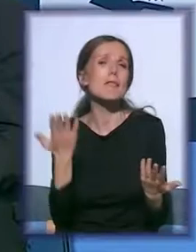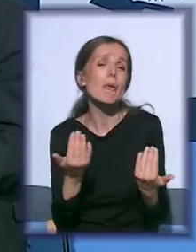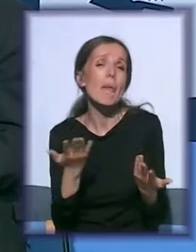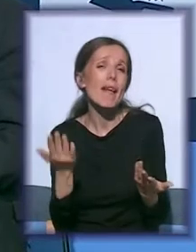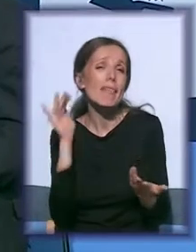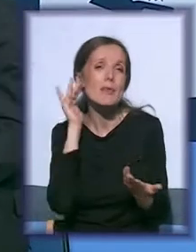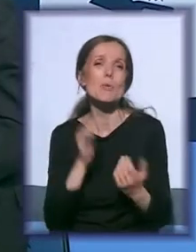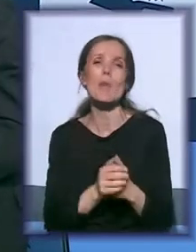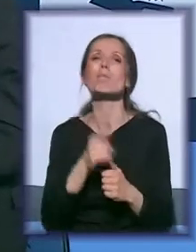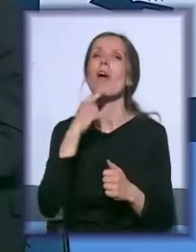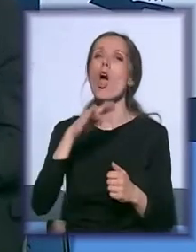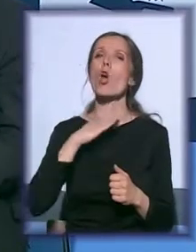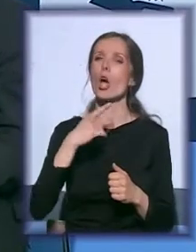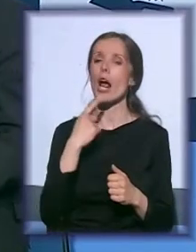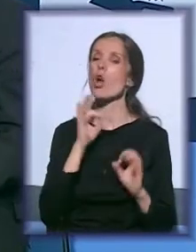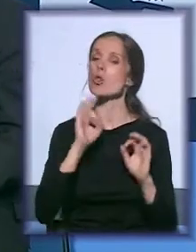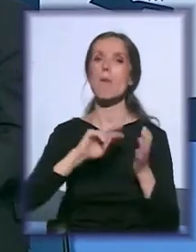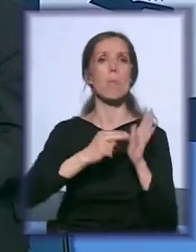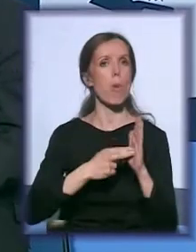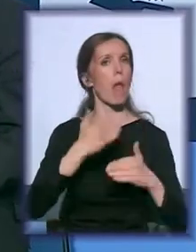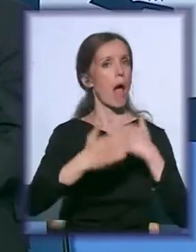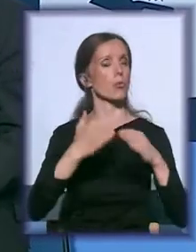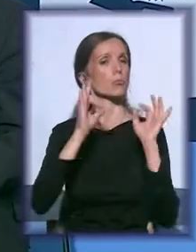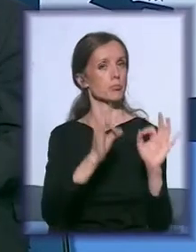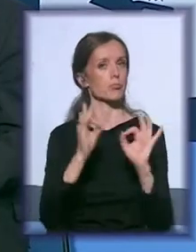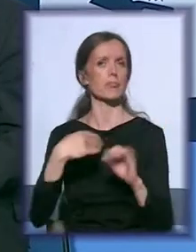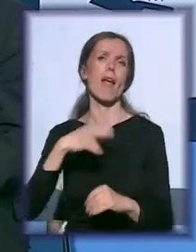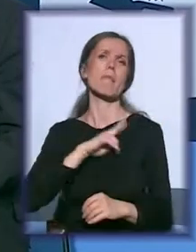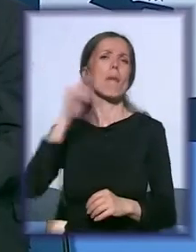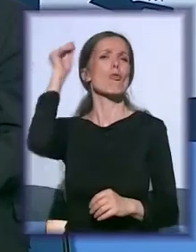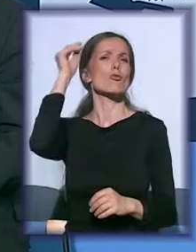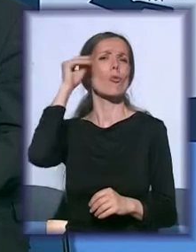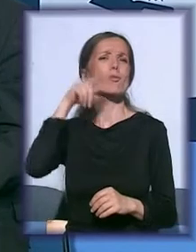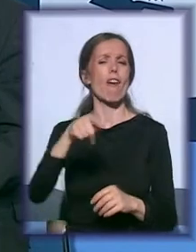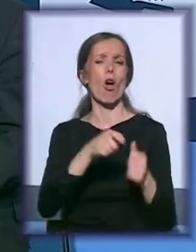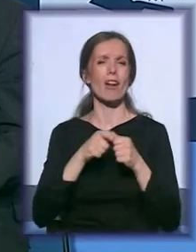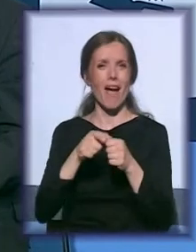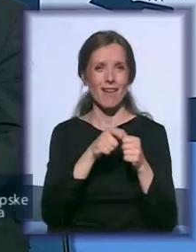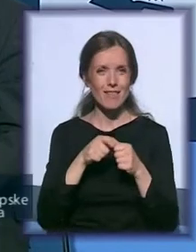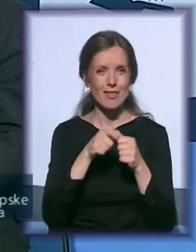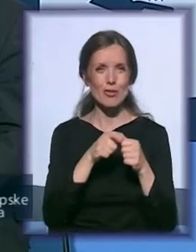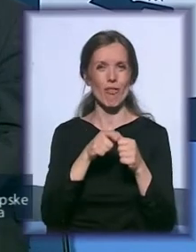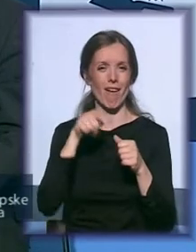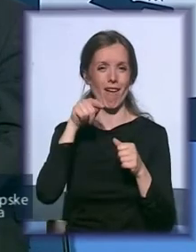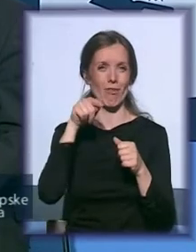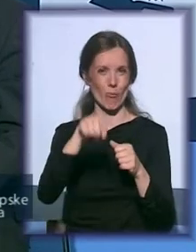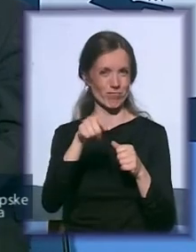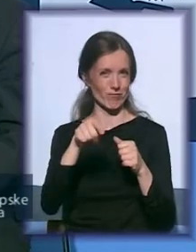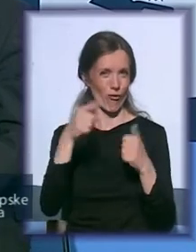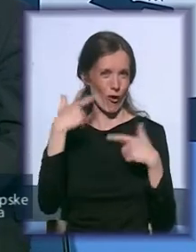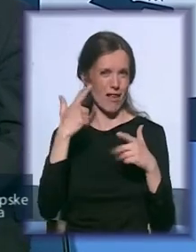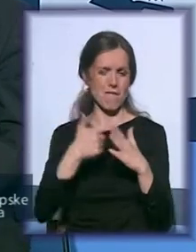Sve je teklo po planu, pošto mi imamo iskustva i organizovaju manifestaciju, ona postaje tradicionalna održiva, sad smo i